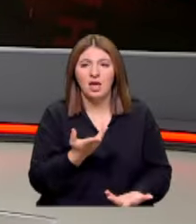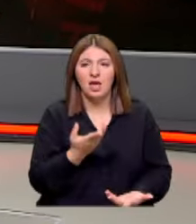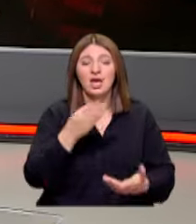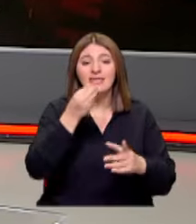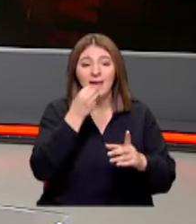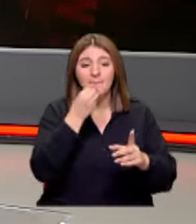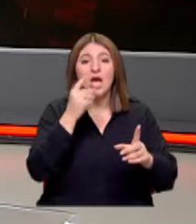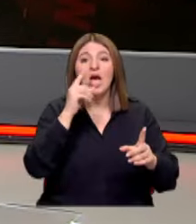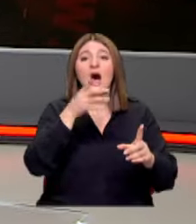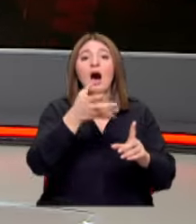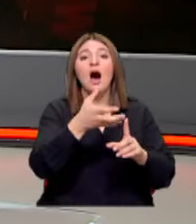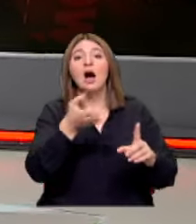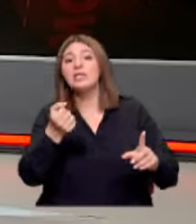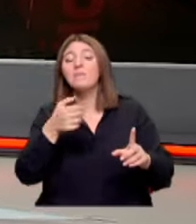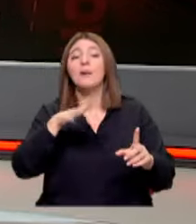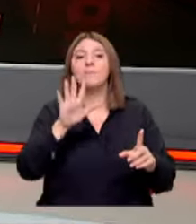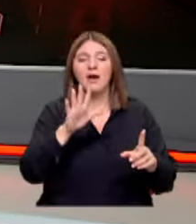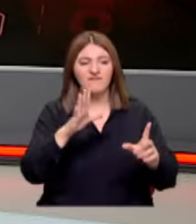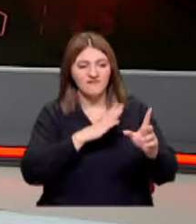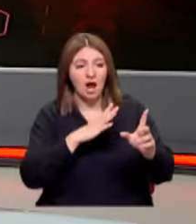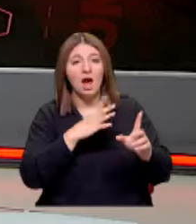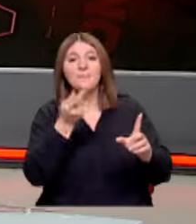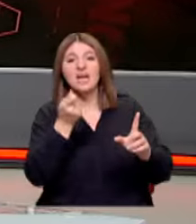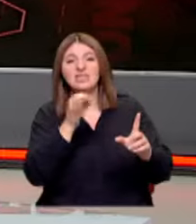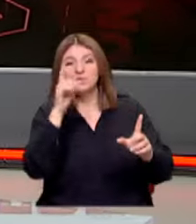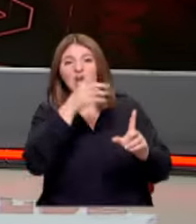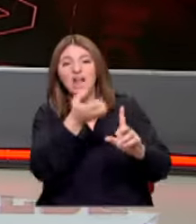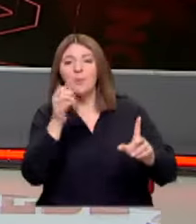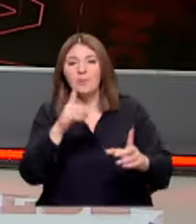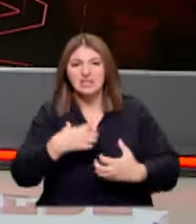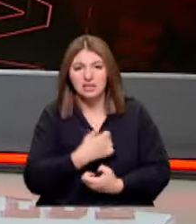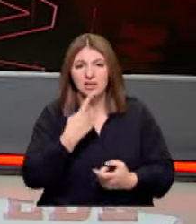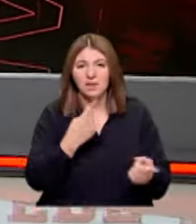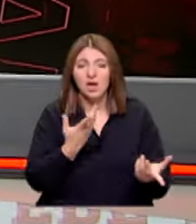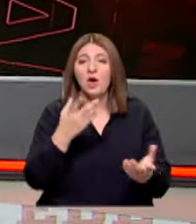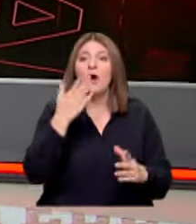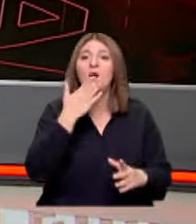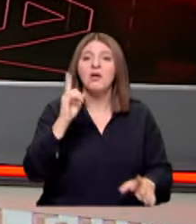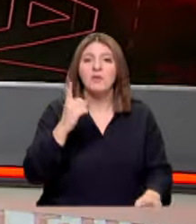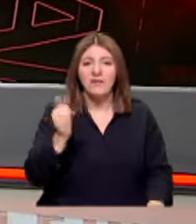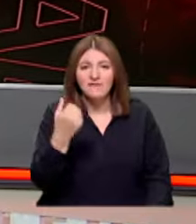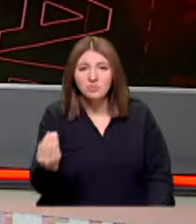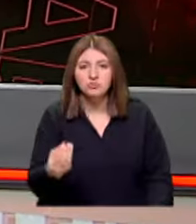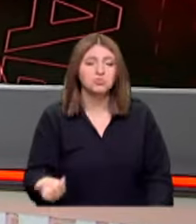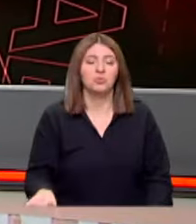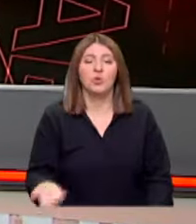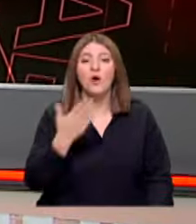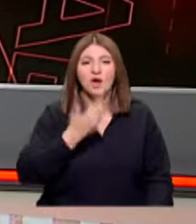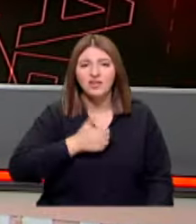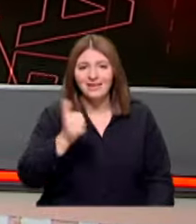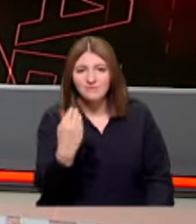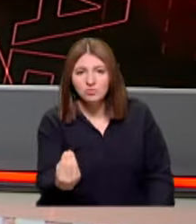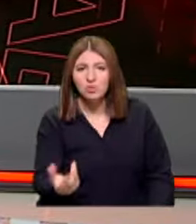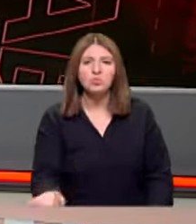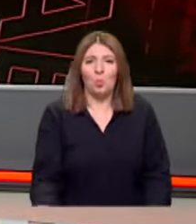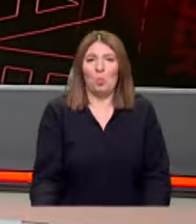gıdaya ulaşamamak da bir kıtlıktır parasızlıktan dolayı Ama öğretmene değer veriyor muyuz? Hayır vermiyoruz Öğrenciye değer